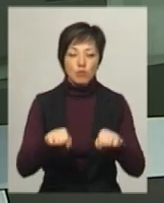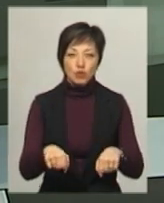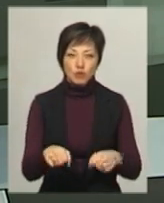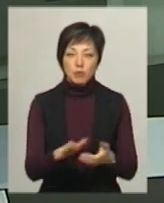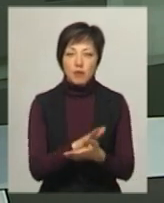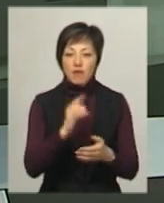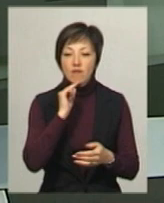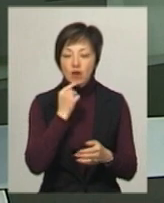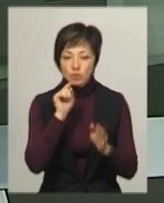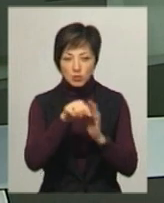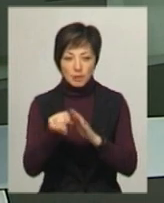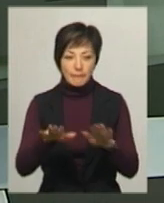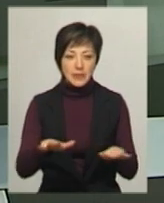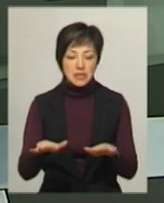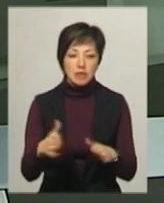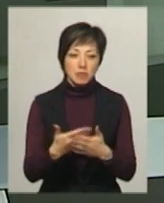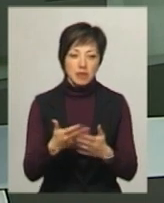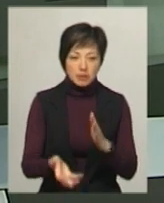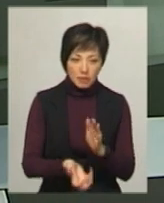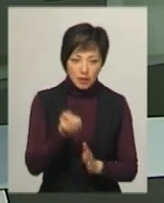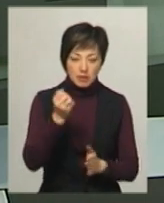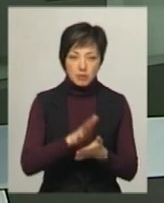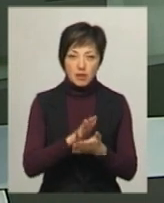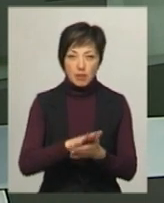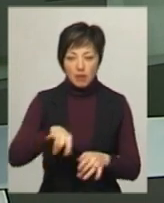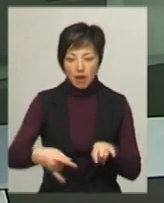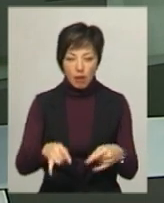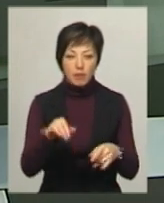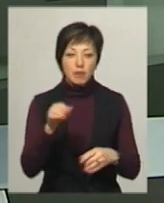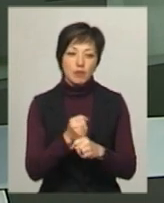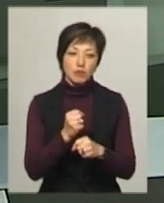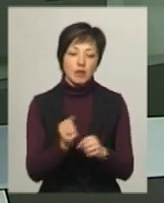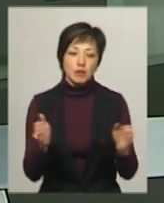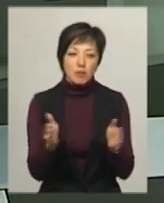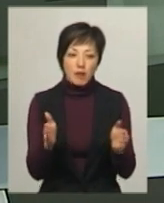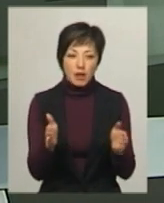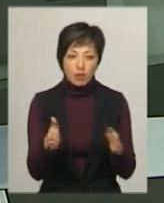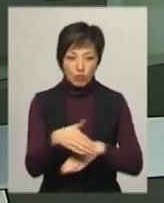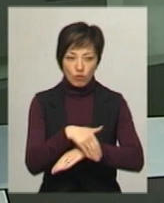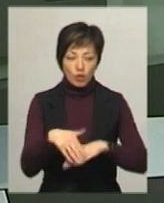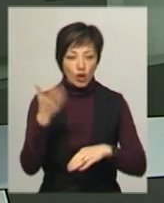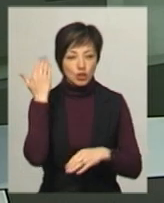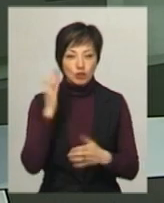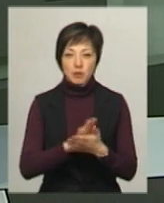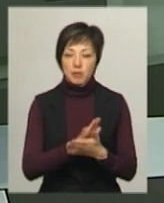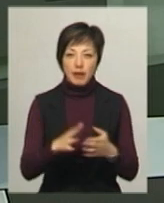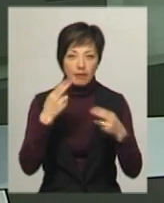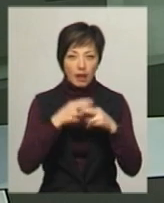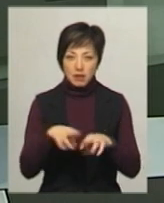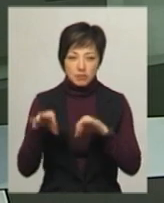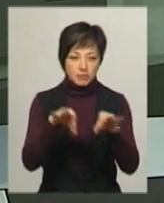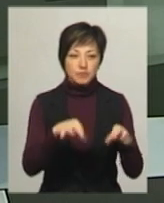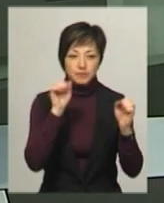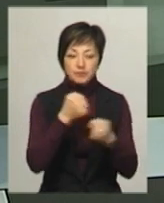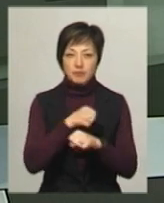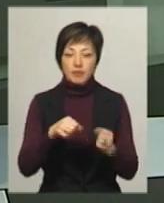важкодоступні місця, до прикладу діставати сміття з ям і вибоїн і працювати на маленьких прогулках, куди раніше прибиральна техніка не заїжджала.